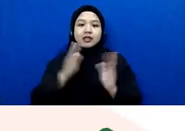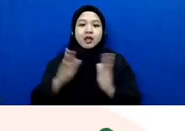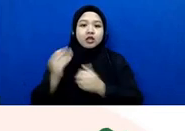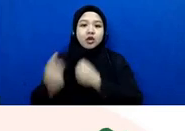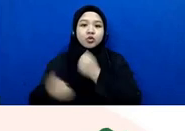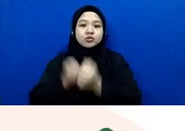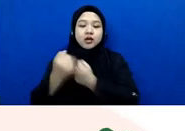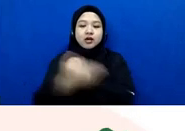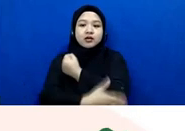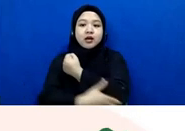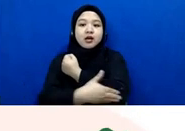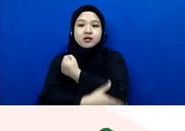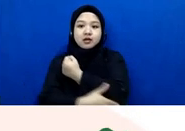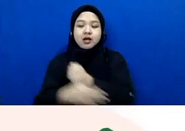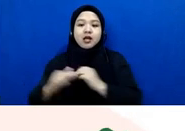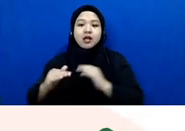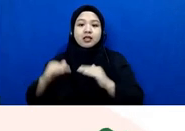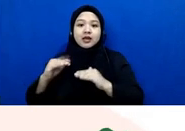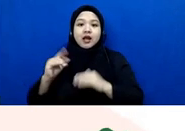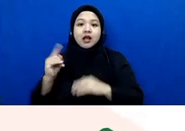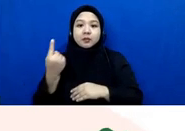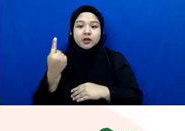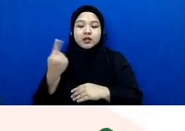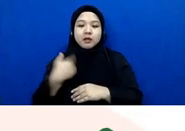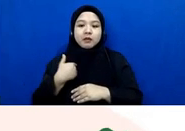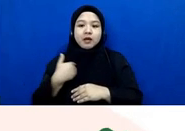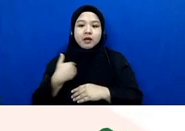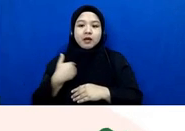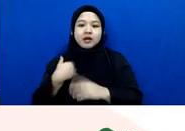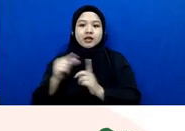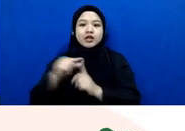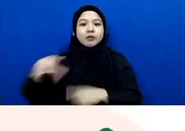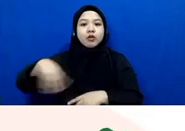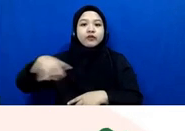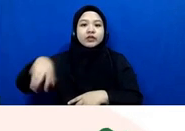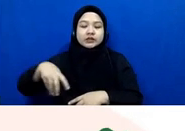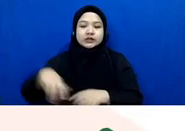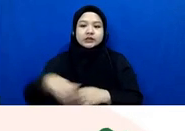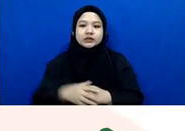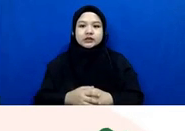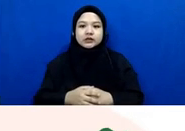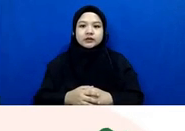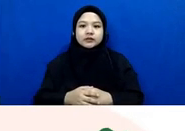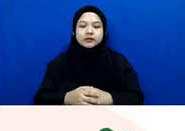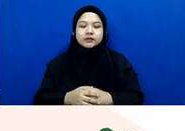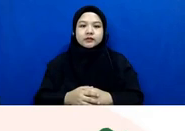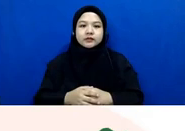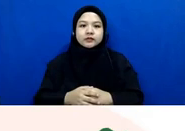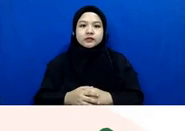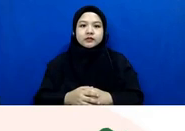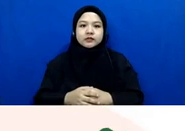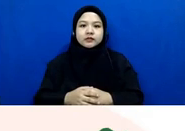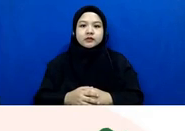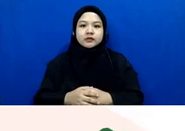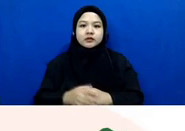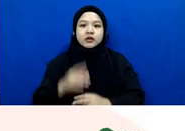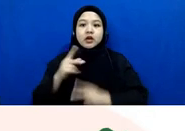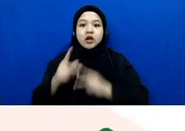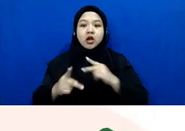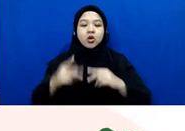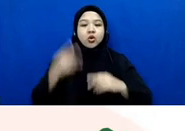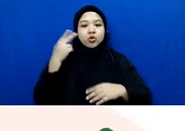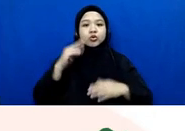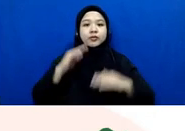tingkat pertamanya itu hanya ada di provinsi biasanya sementara tingkat bandingnya